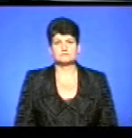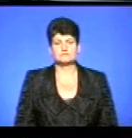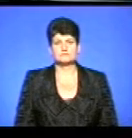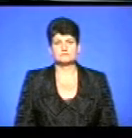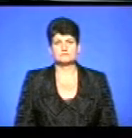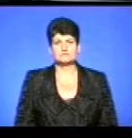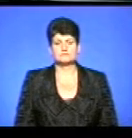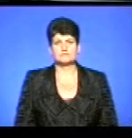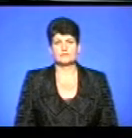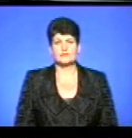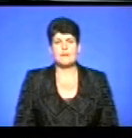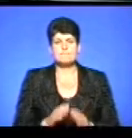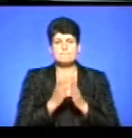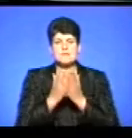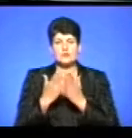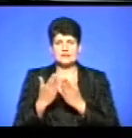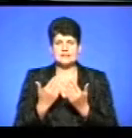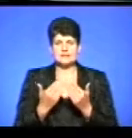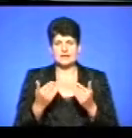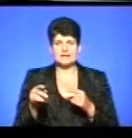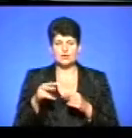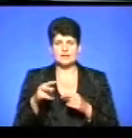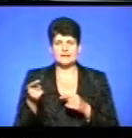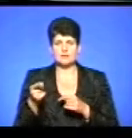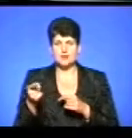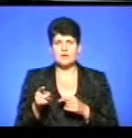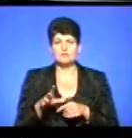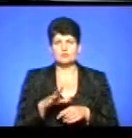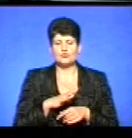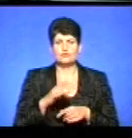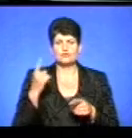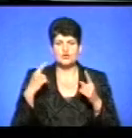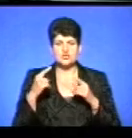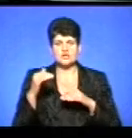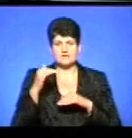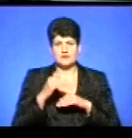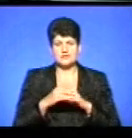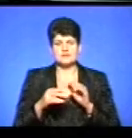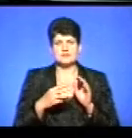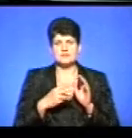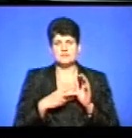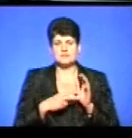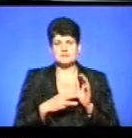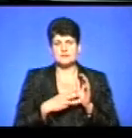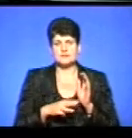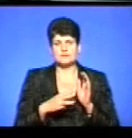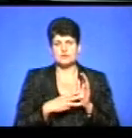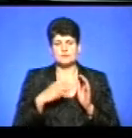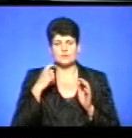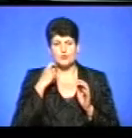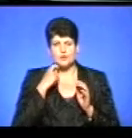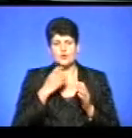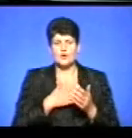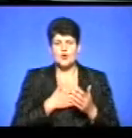В бібліотеці музеї літературне Тернопілля у Тернополі відбувся творчий вечір 88-річного українського